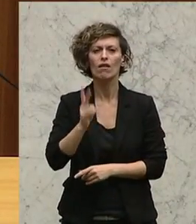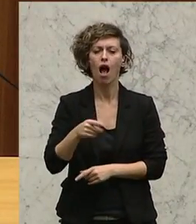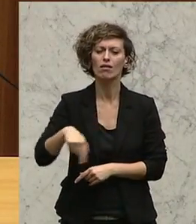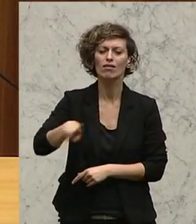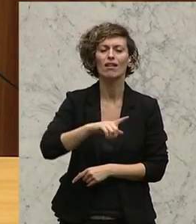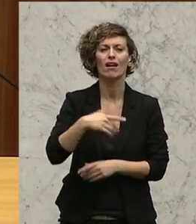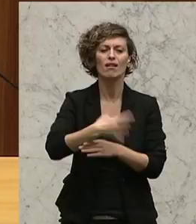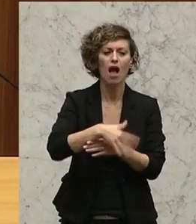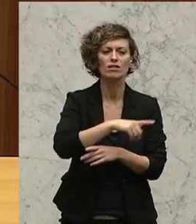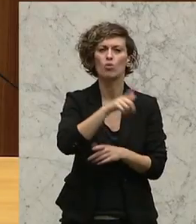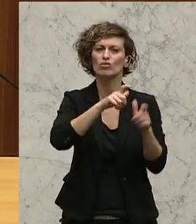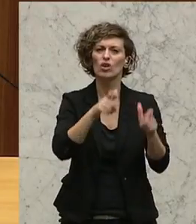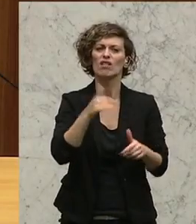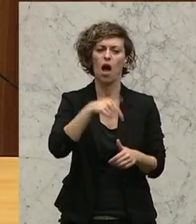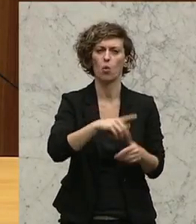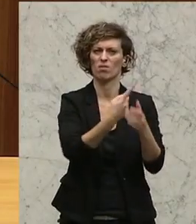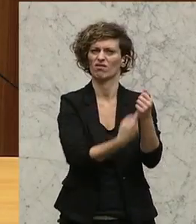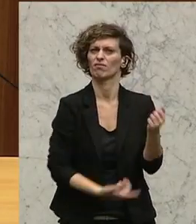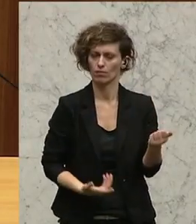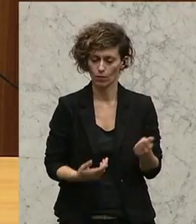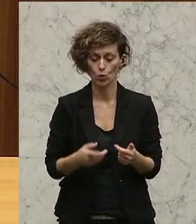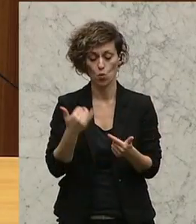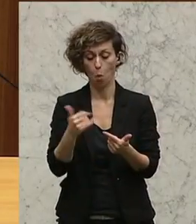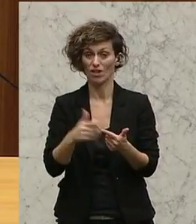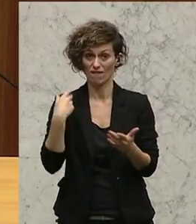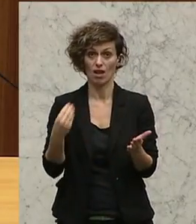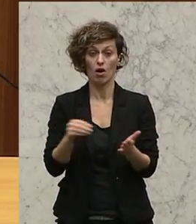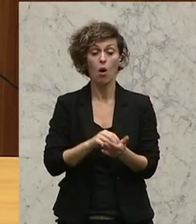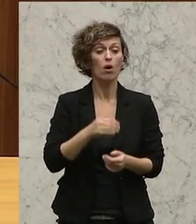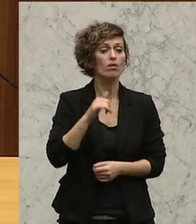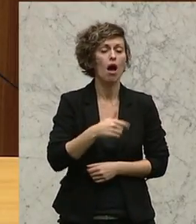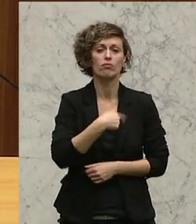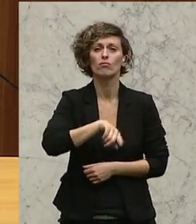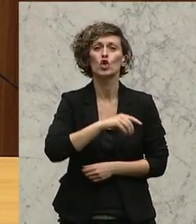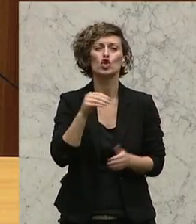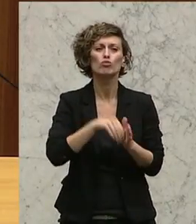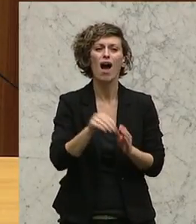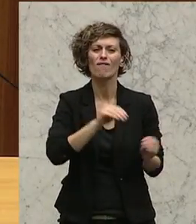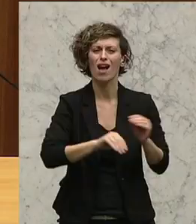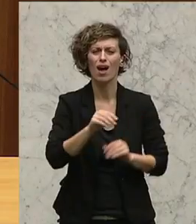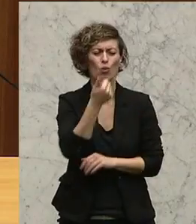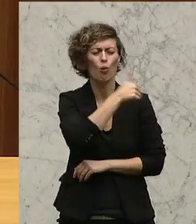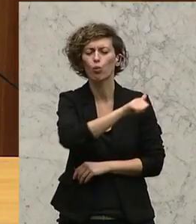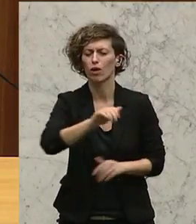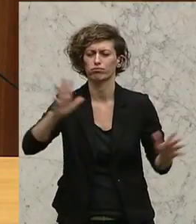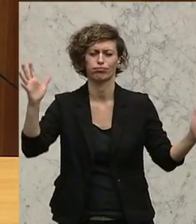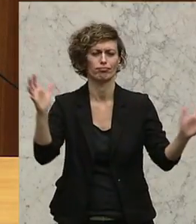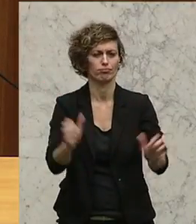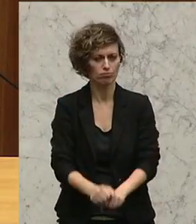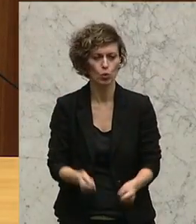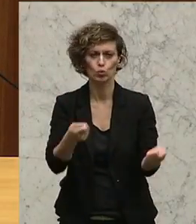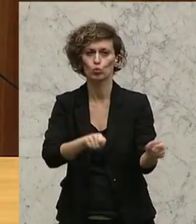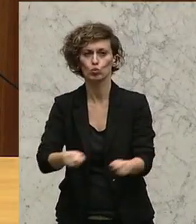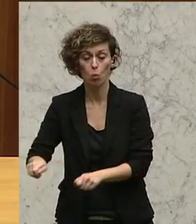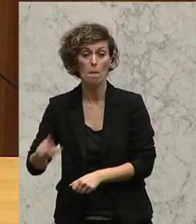Und heute haben wir wieder eine Schlagzeile, hunderte Sparvereine sperren zu, sie schädigen damit die Wirtschaft, sie schädigen die